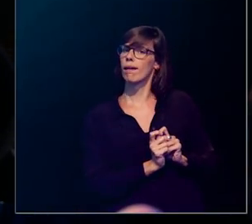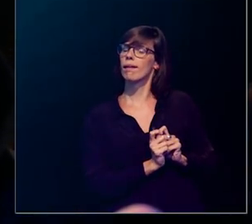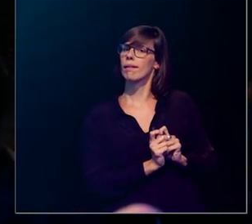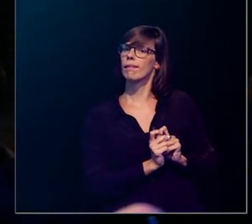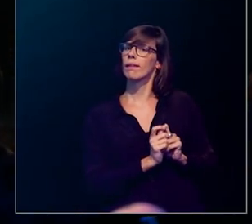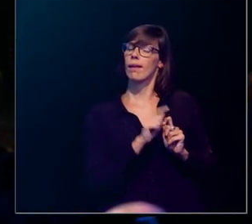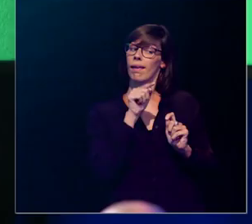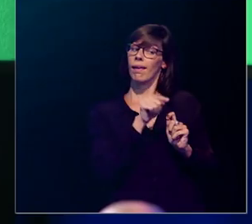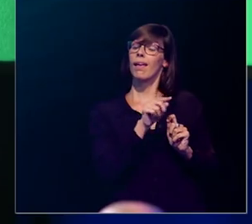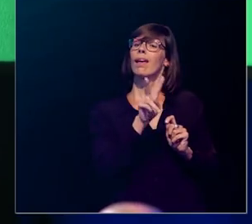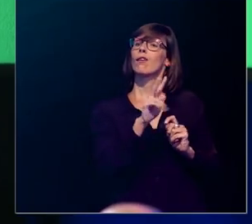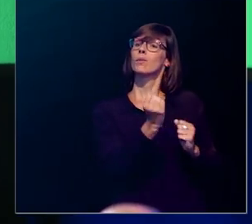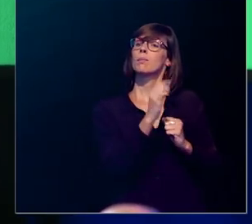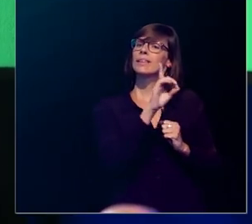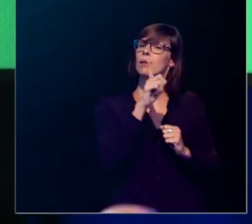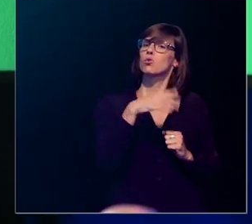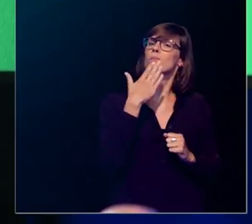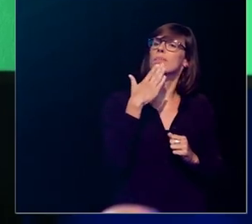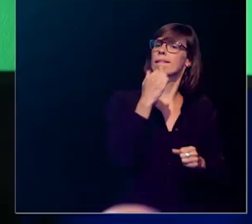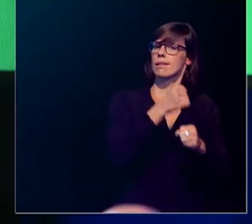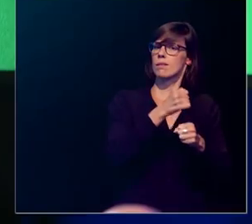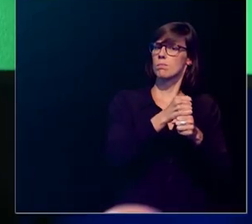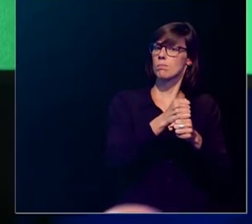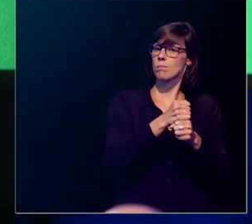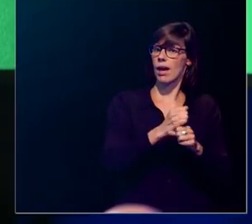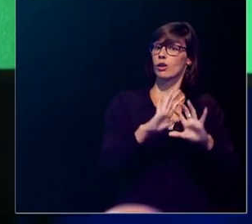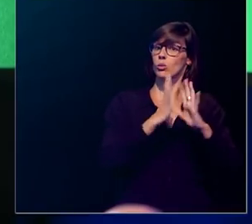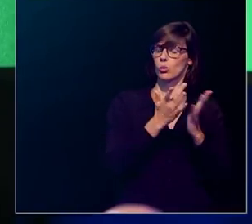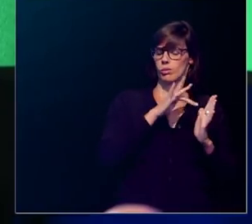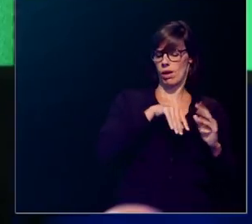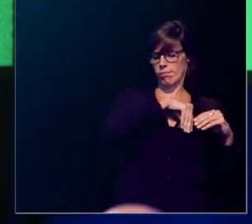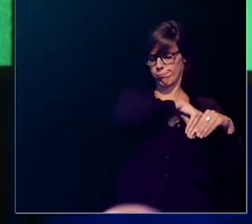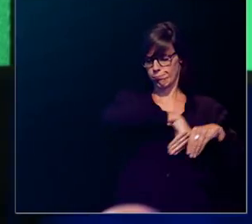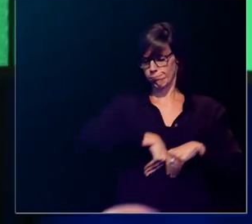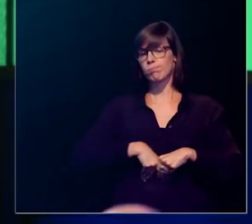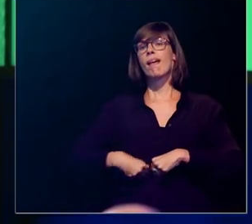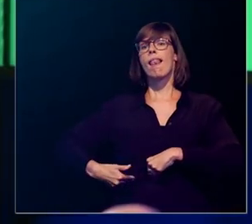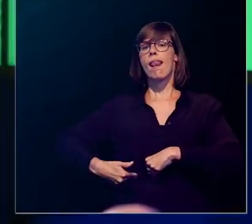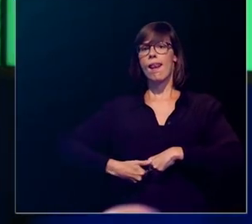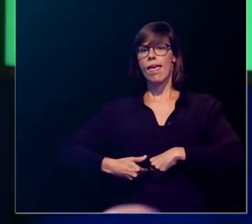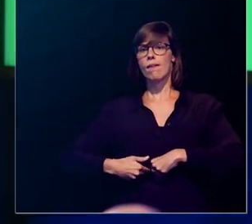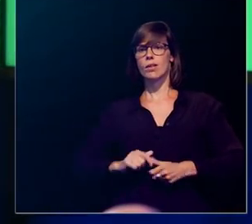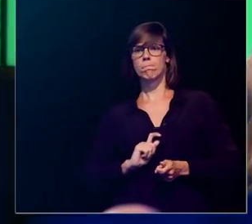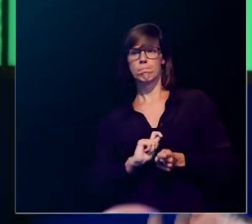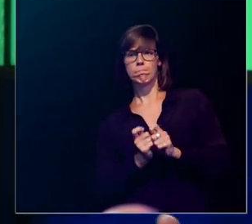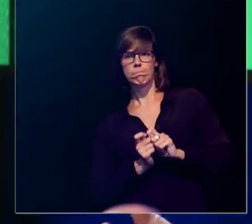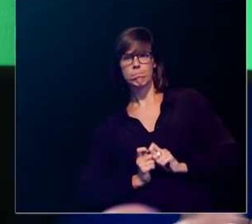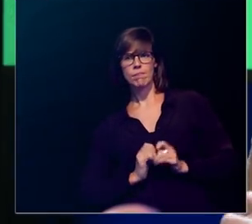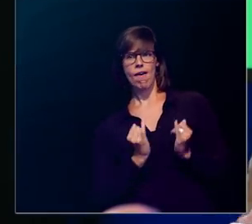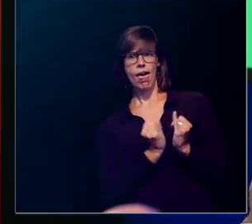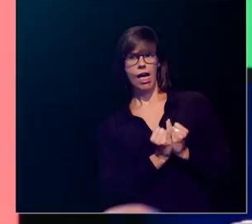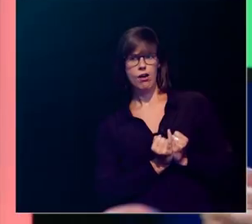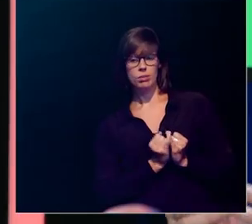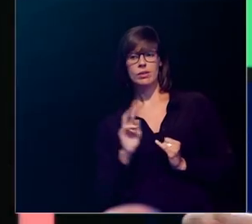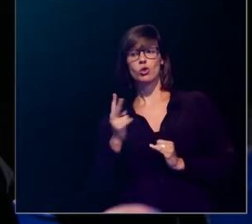verbetering van het vitamine D gebeuren door een hydroxylatie in de lever eerst. En dan een tweede